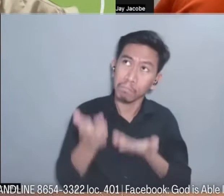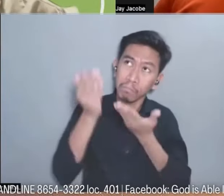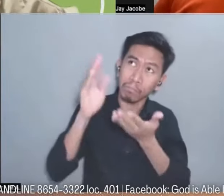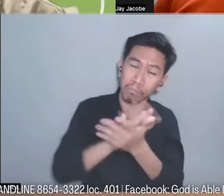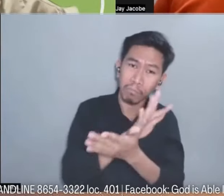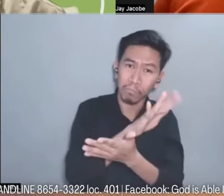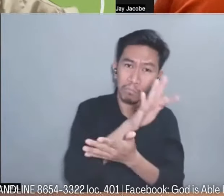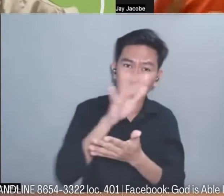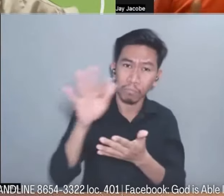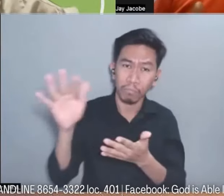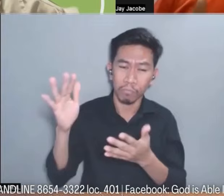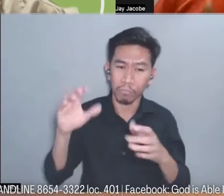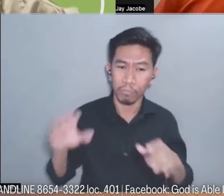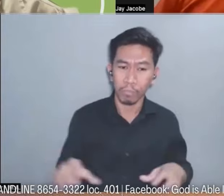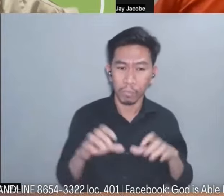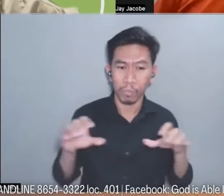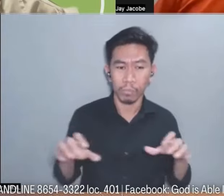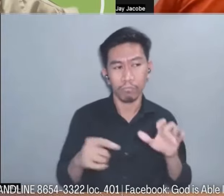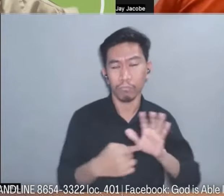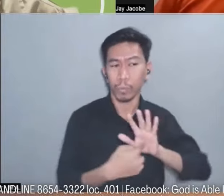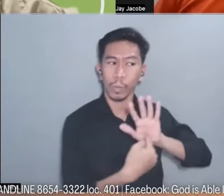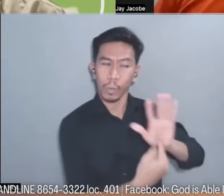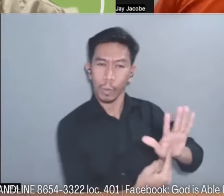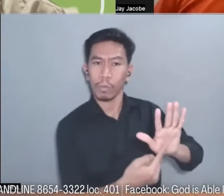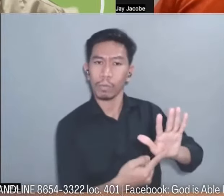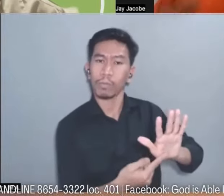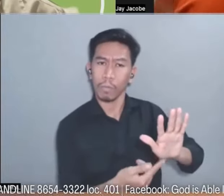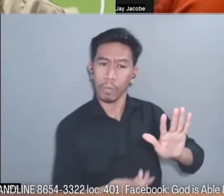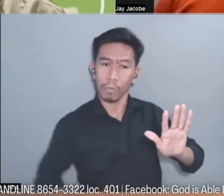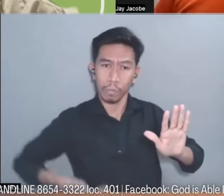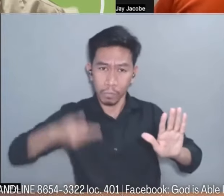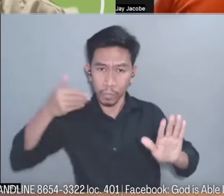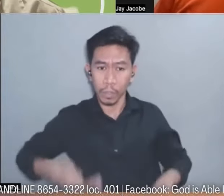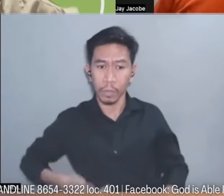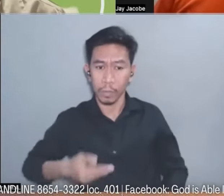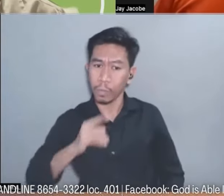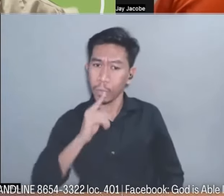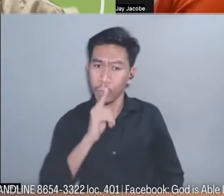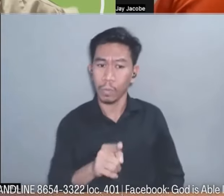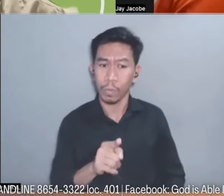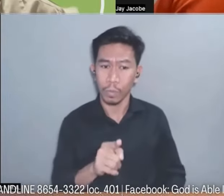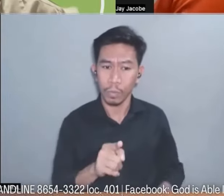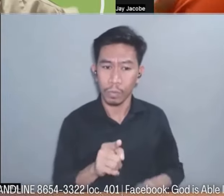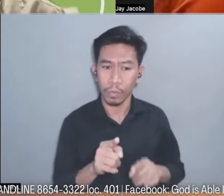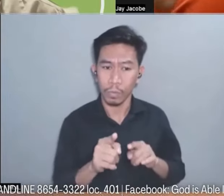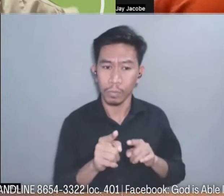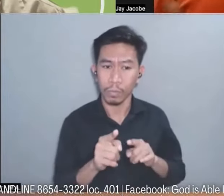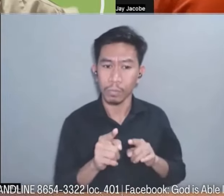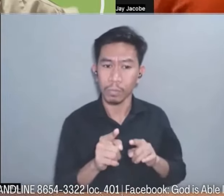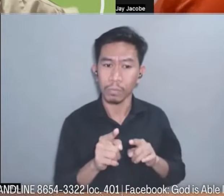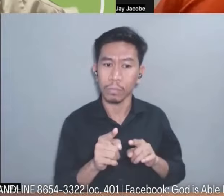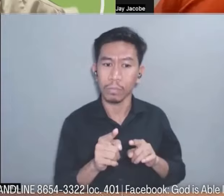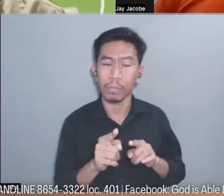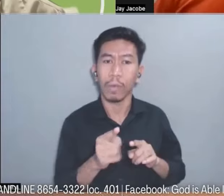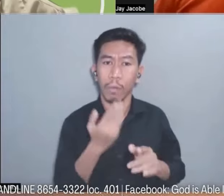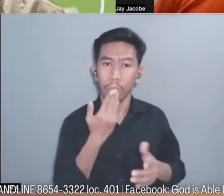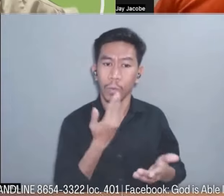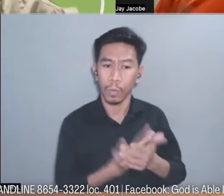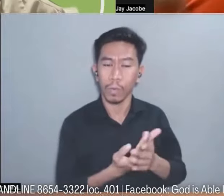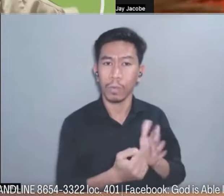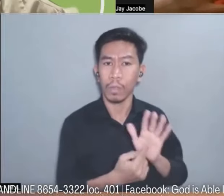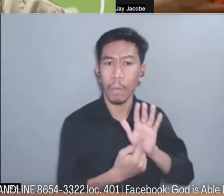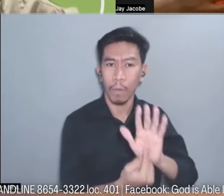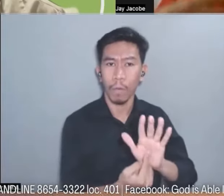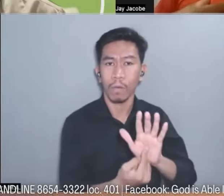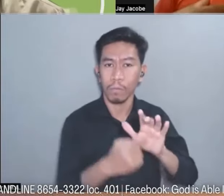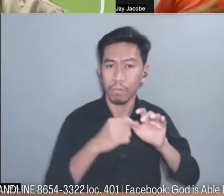talagang pinapakita ko po sa company na I deserve to be a good employee sa kanina so